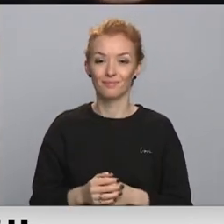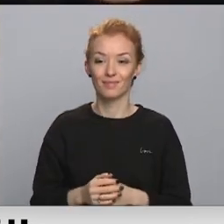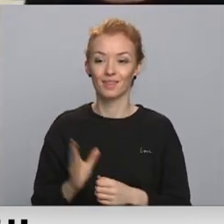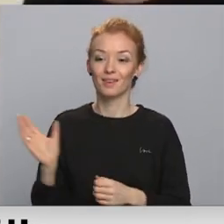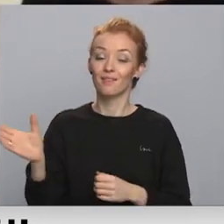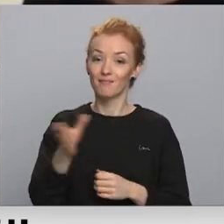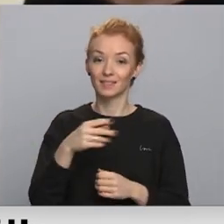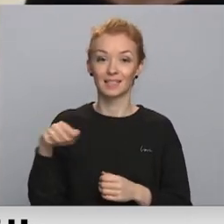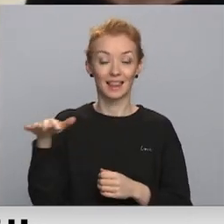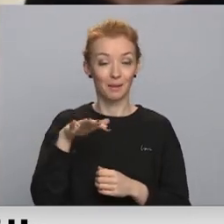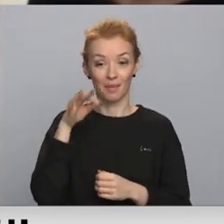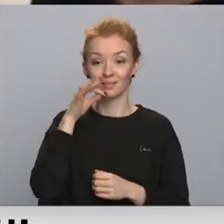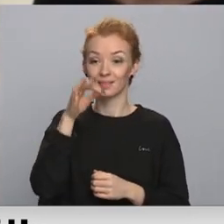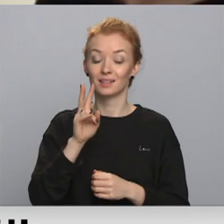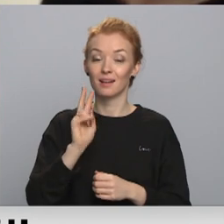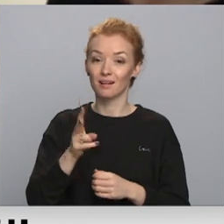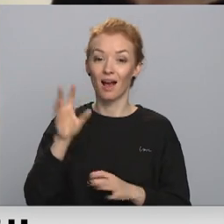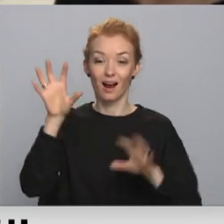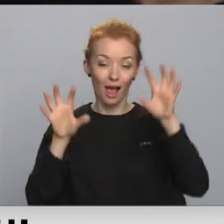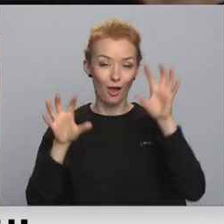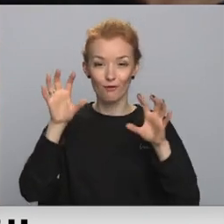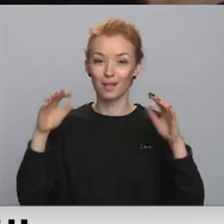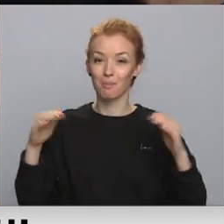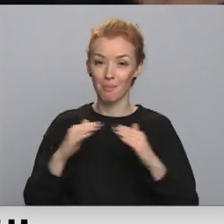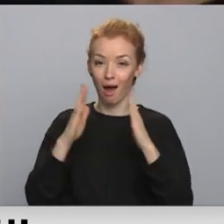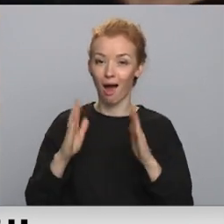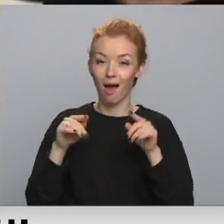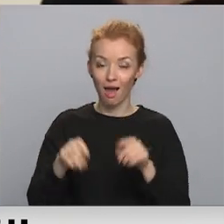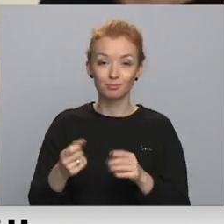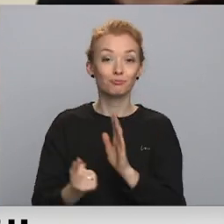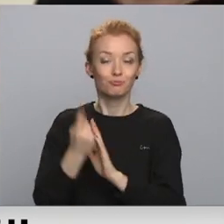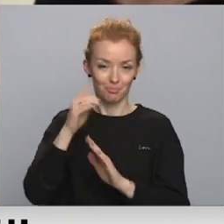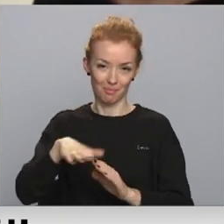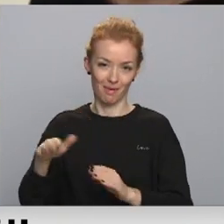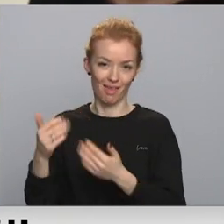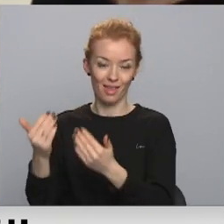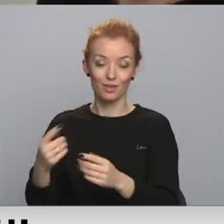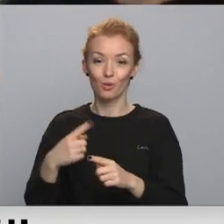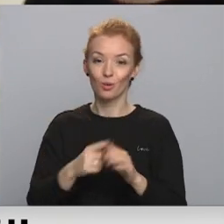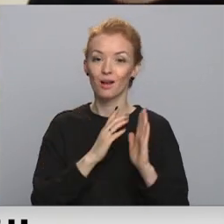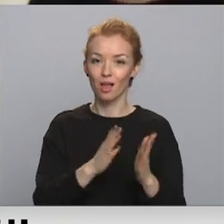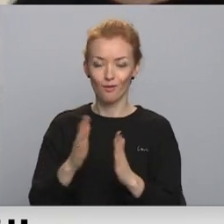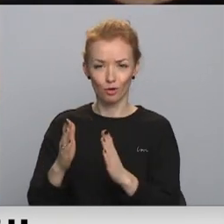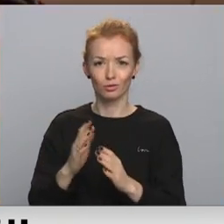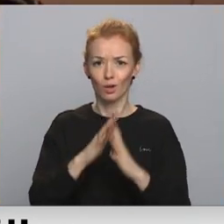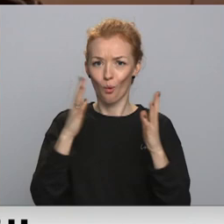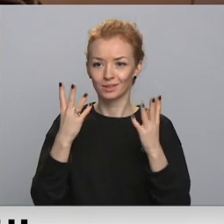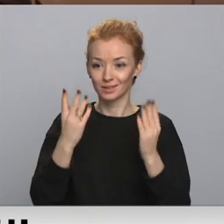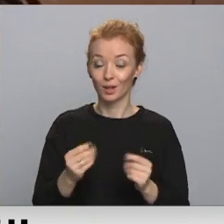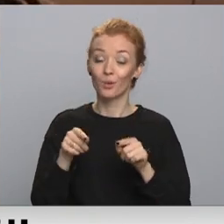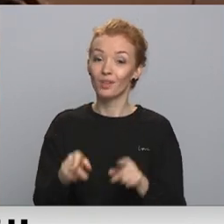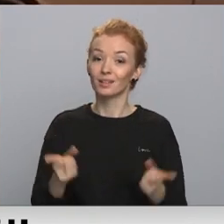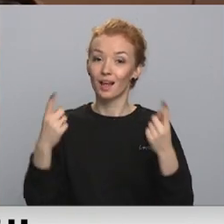uzunātās ģimenes teica, ka helovīnu svinēšana mājās ieviesuši bērni. Gatavošanās tiem aizņem vairākas dienas, un tas ir